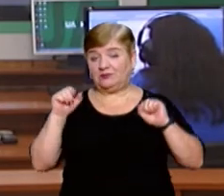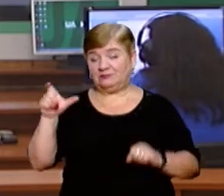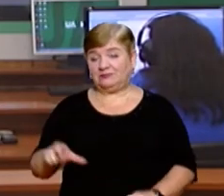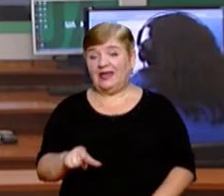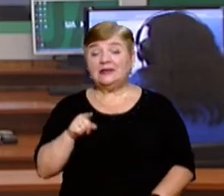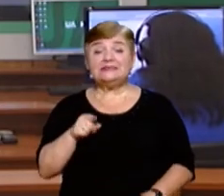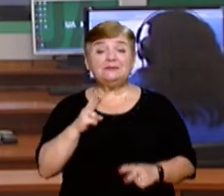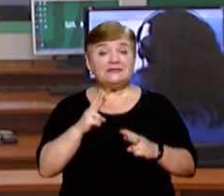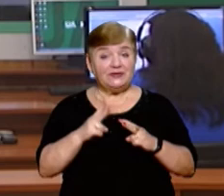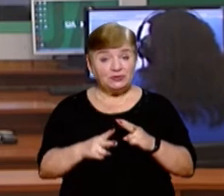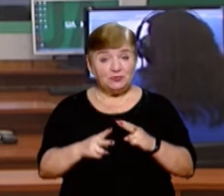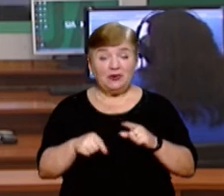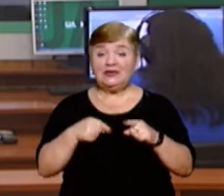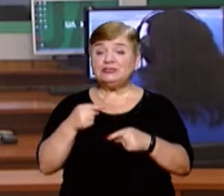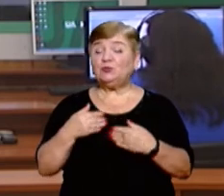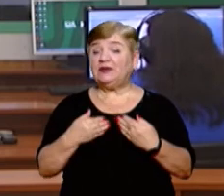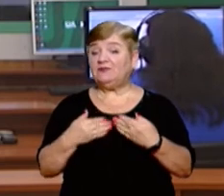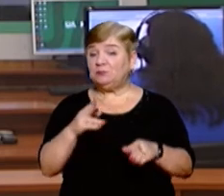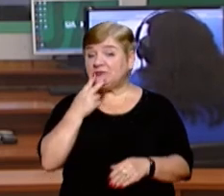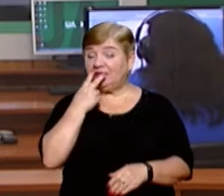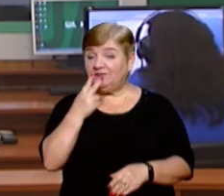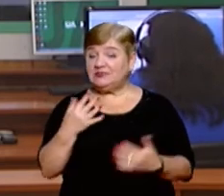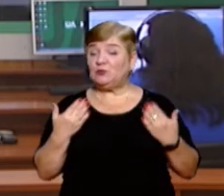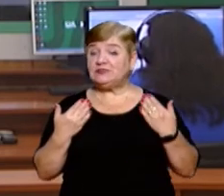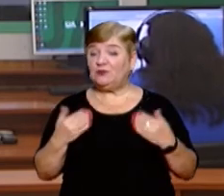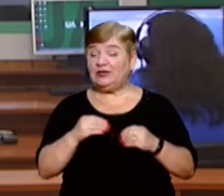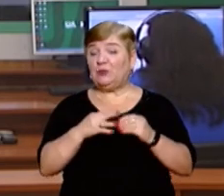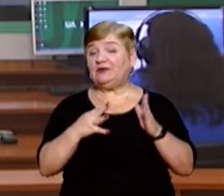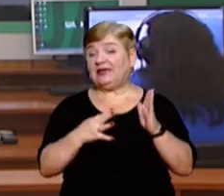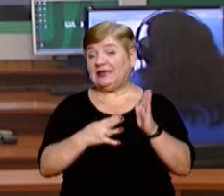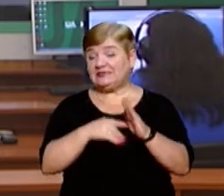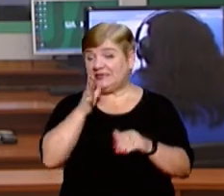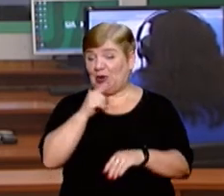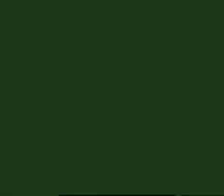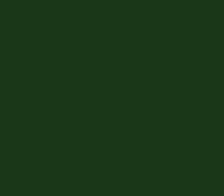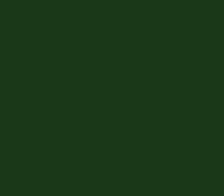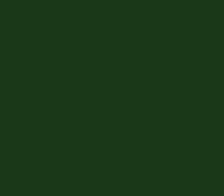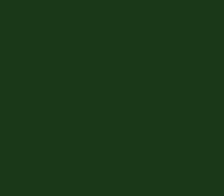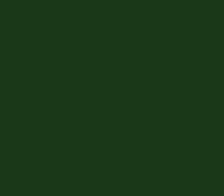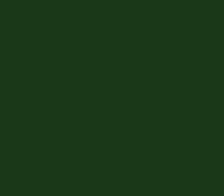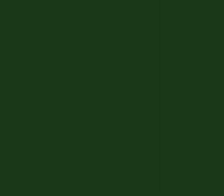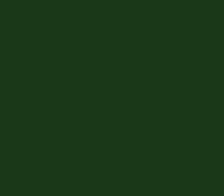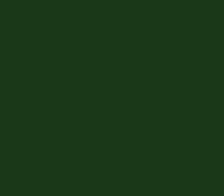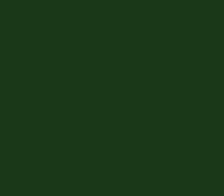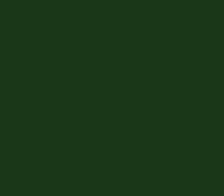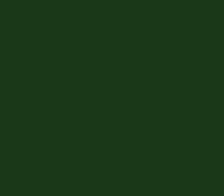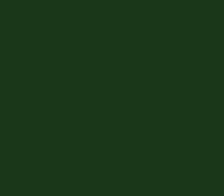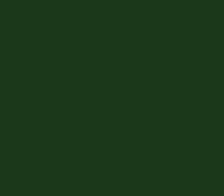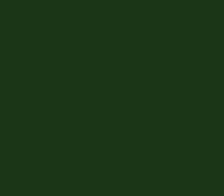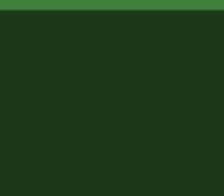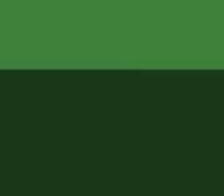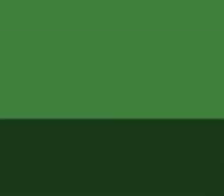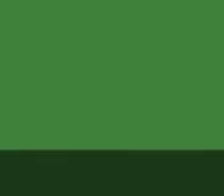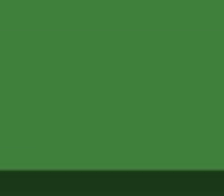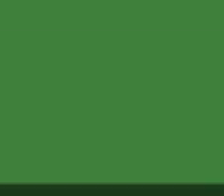З цим ми завершуємо. Наступний випуск новин дивіться сьогодні о 19-й годині. Дякую. Дякую.